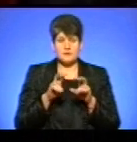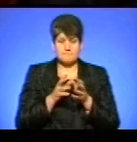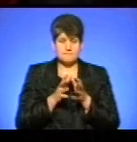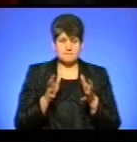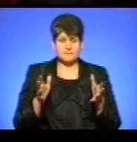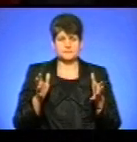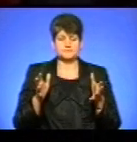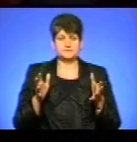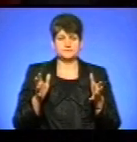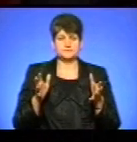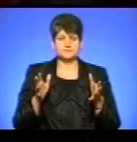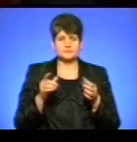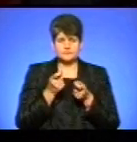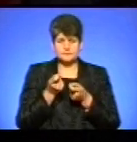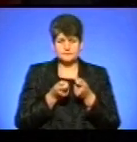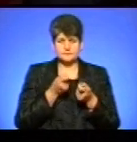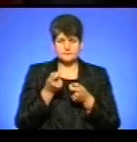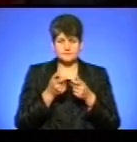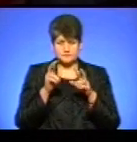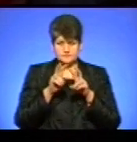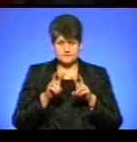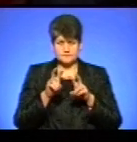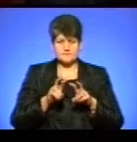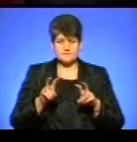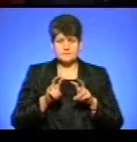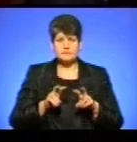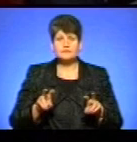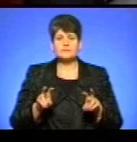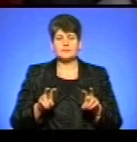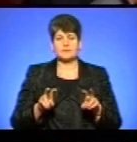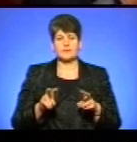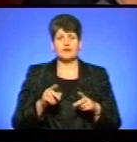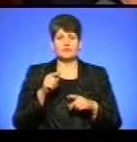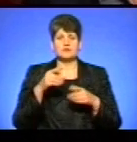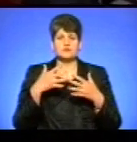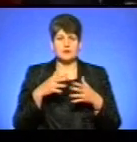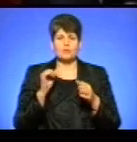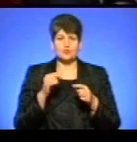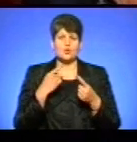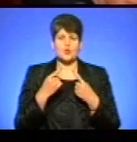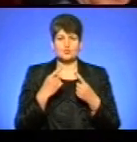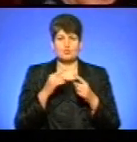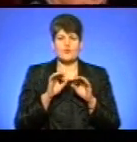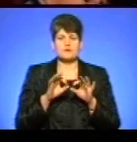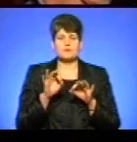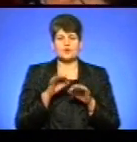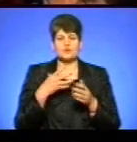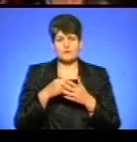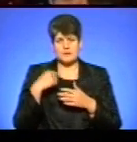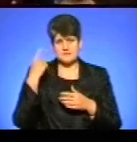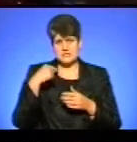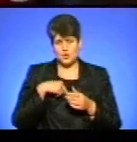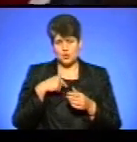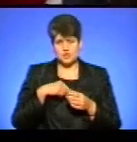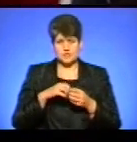вивченню, вже вони можуть розповісти о своїх психологічних проблемах,